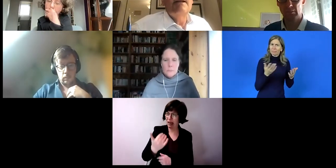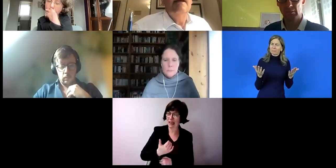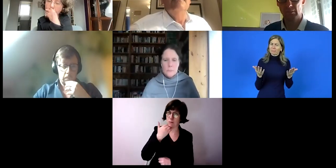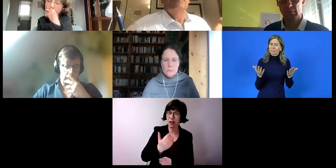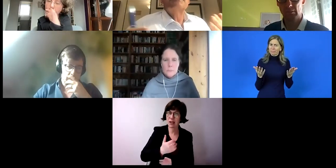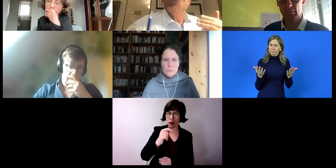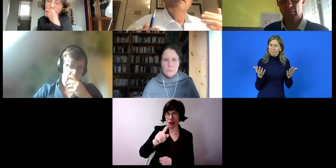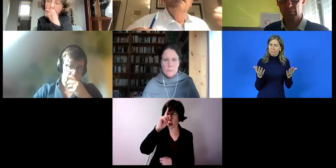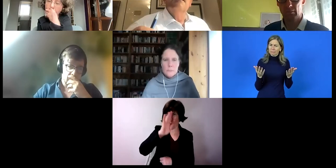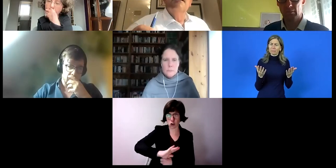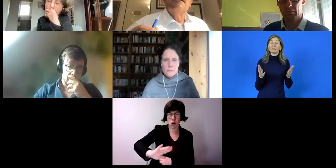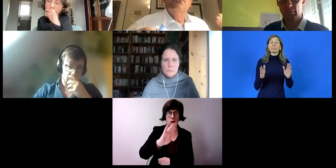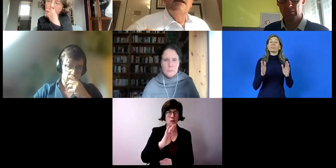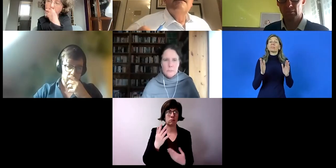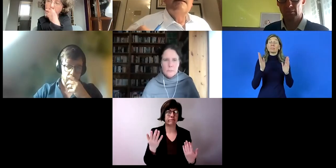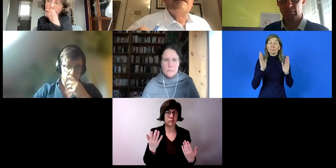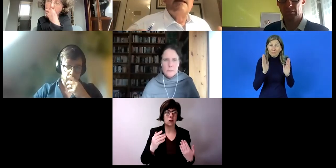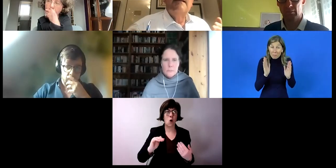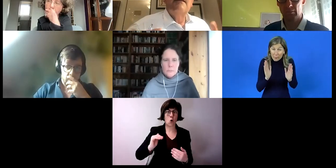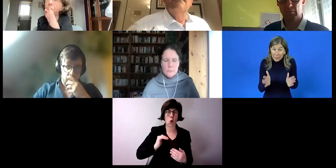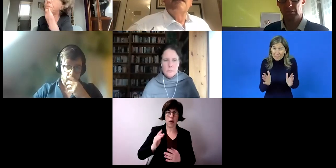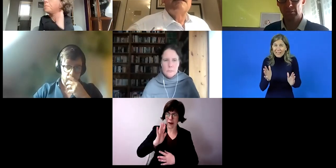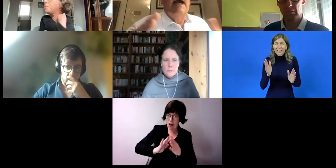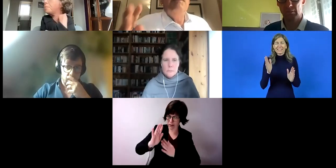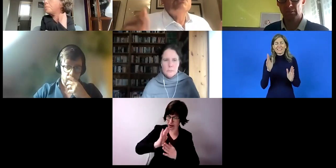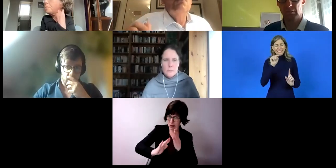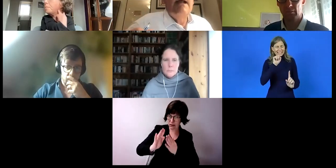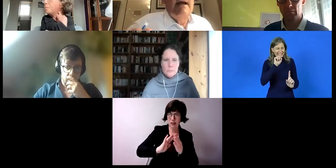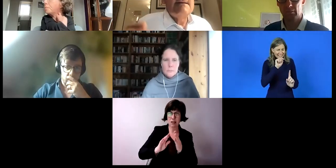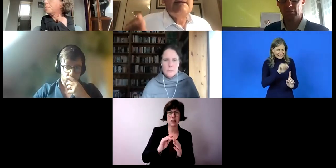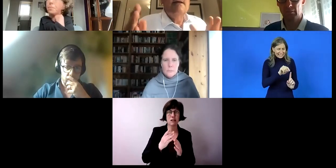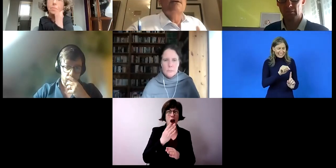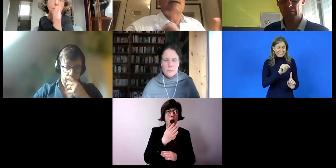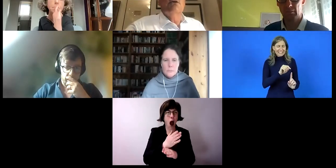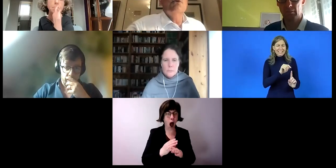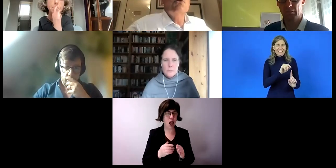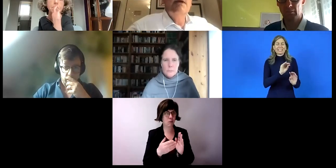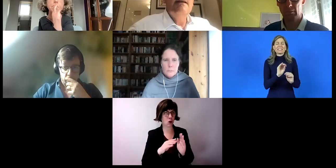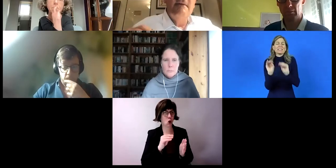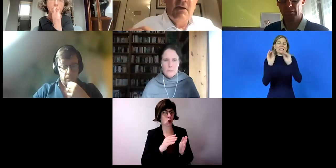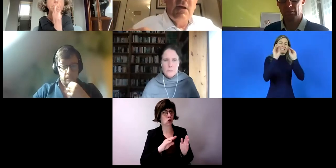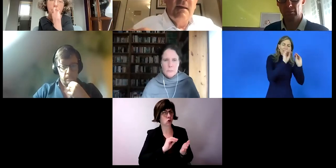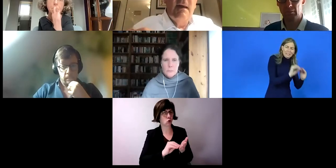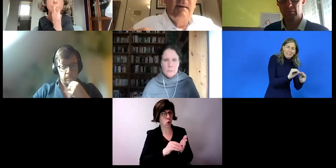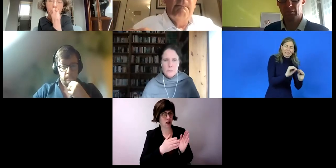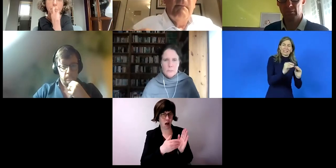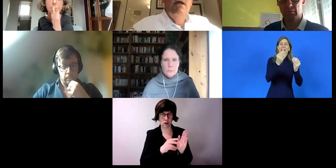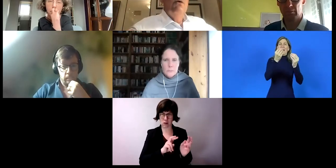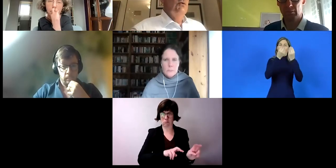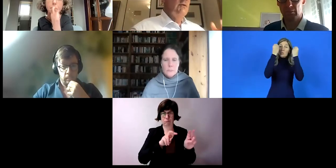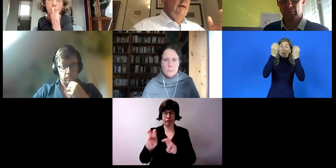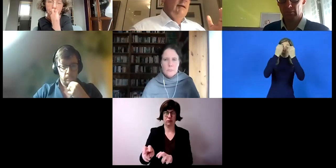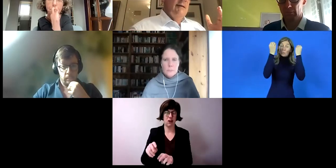Deutschland, dass mir Kolleginnen erzählen, dass halbe Schulklassen aus der Sonderschule in die Werkstätte gehen.